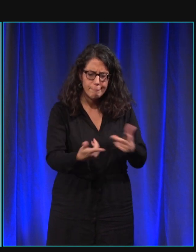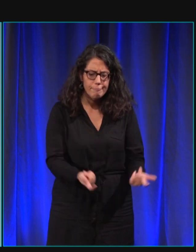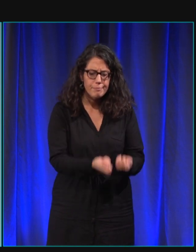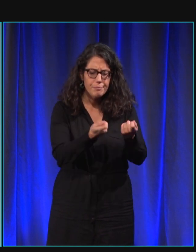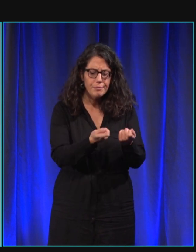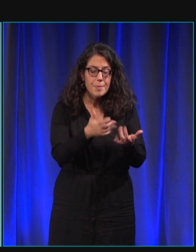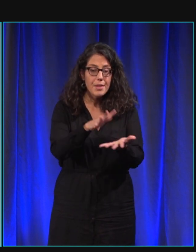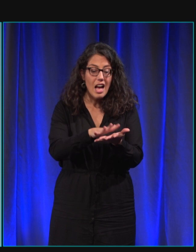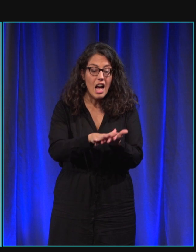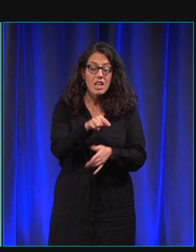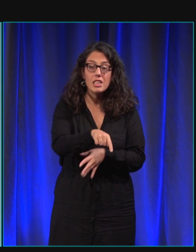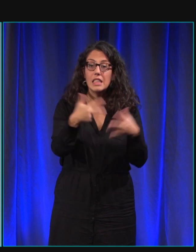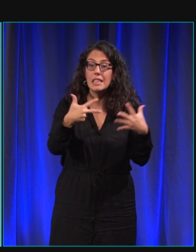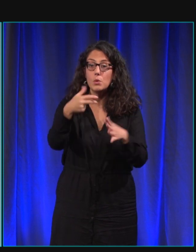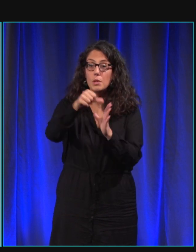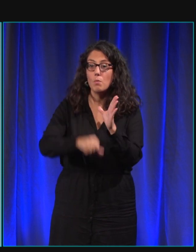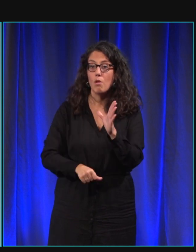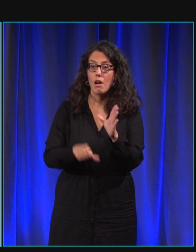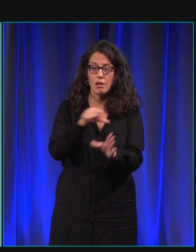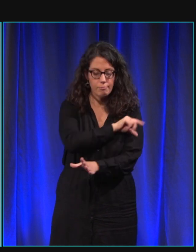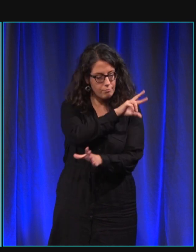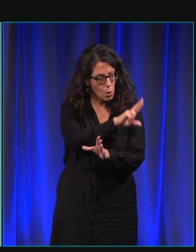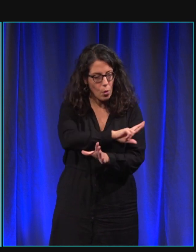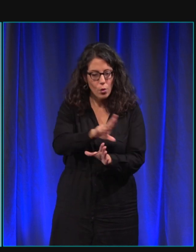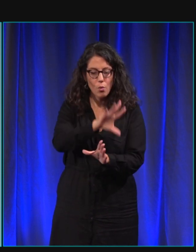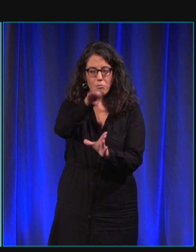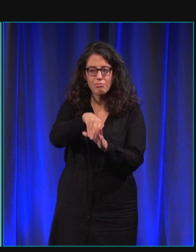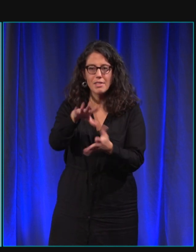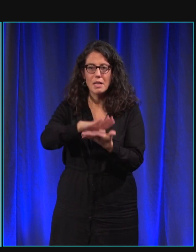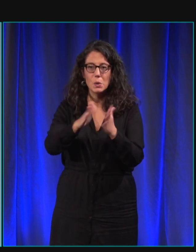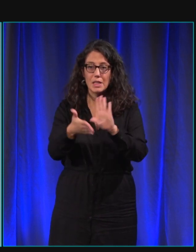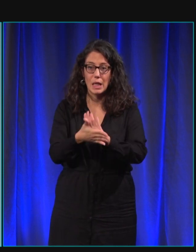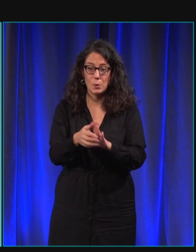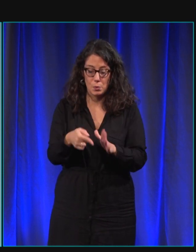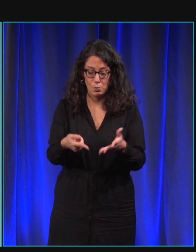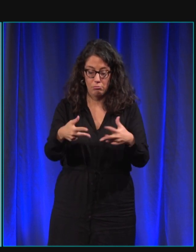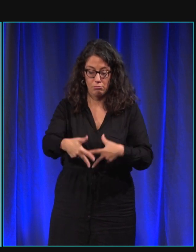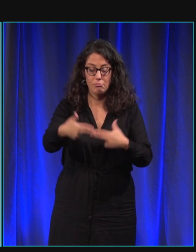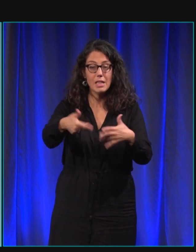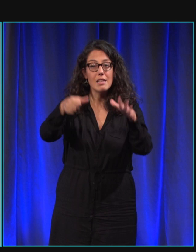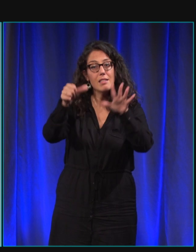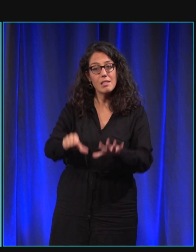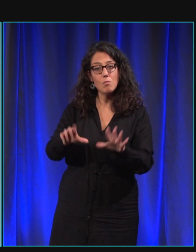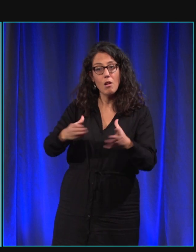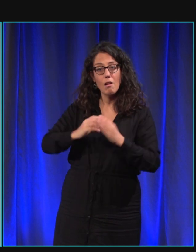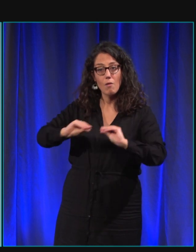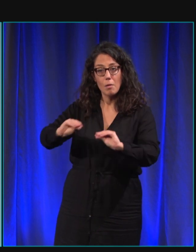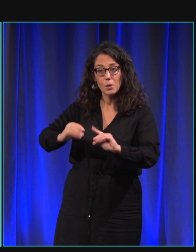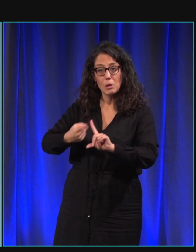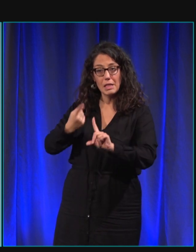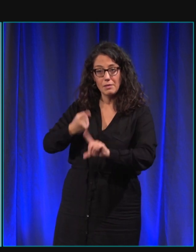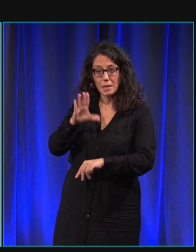À l'âge de 18 mois, il rentre à l'association sur la structure pour les six mois de formation spécifique.